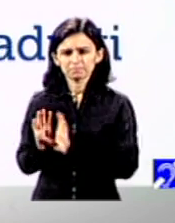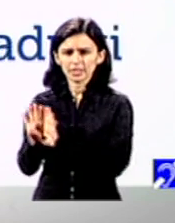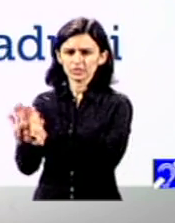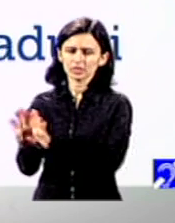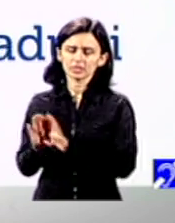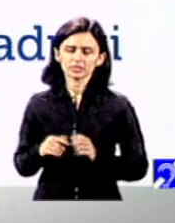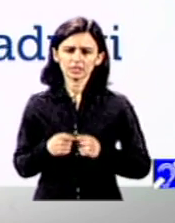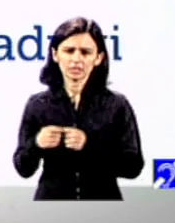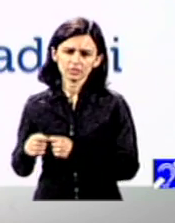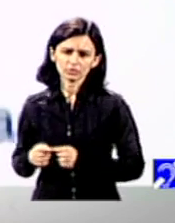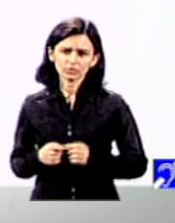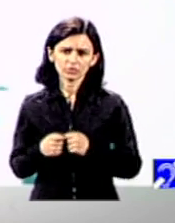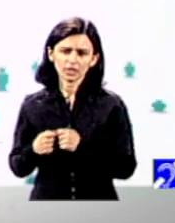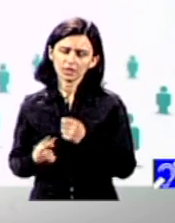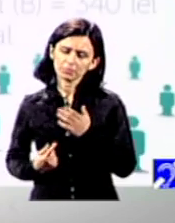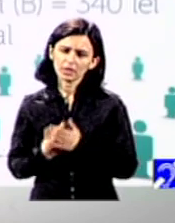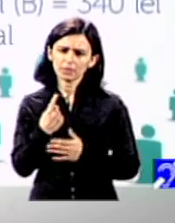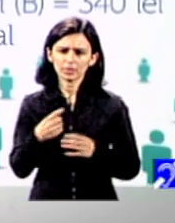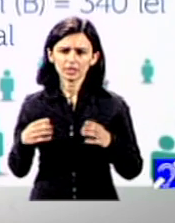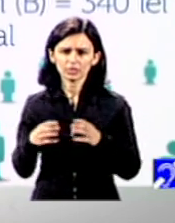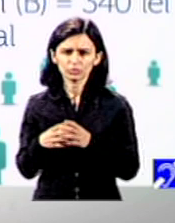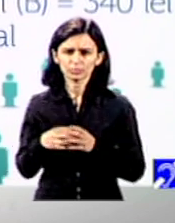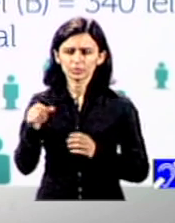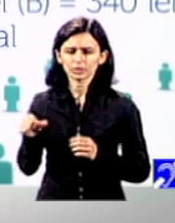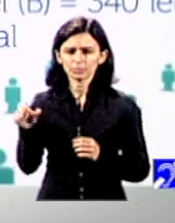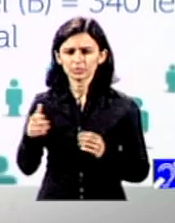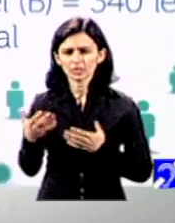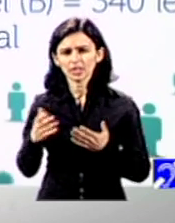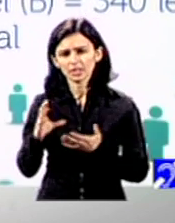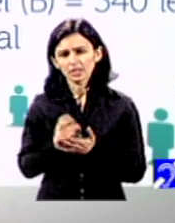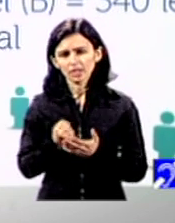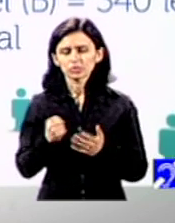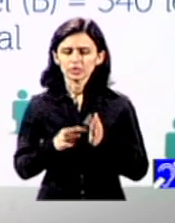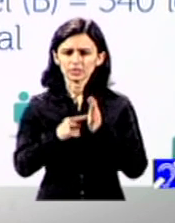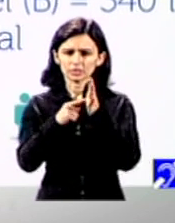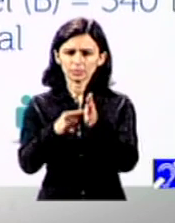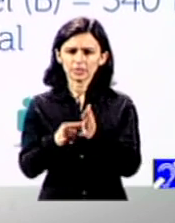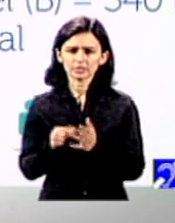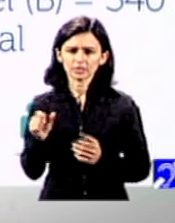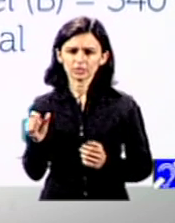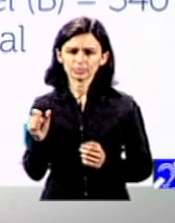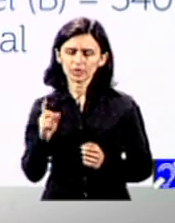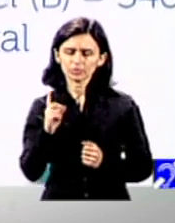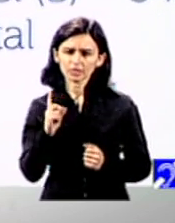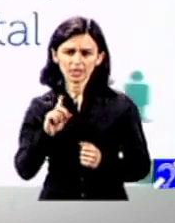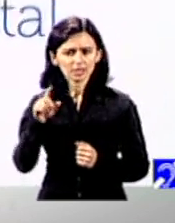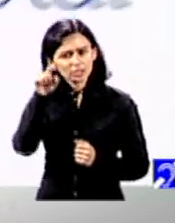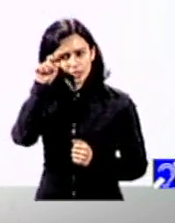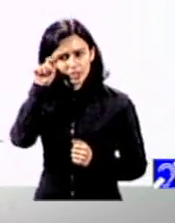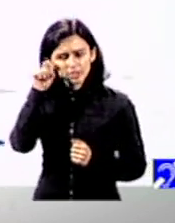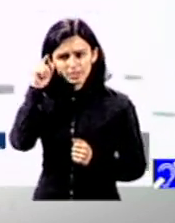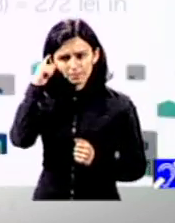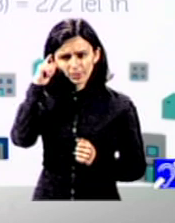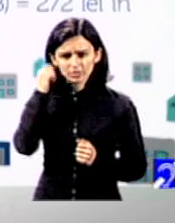când mai apar persoane vocale sau grupuri organizații care reușesc să ridice subiectul dar eu nu cred că încă conștientizăm cât de